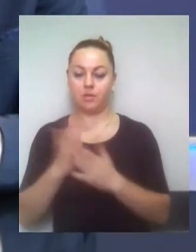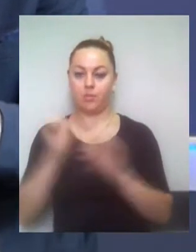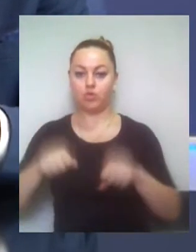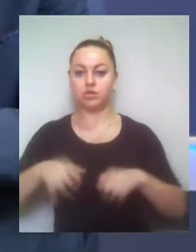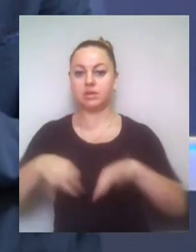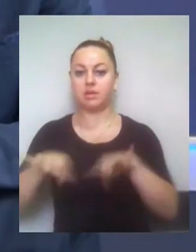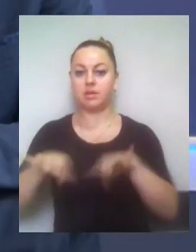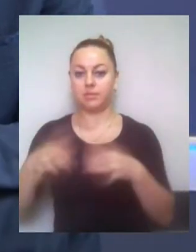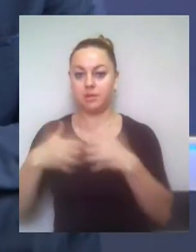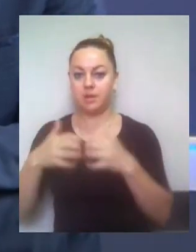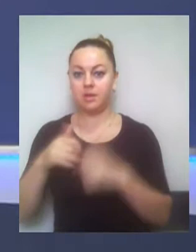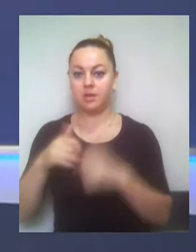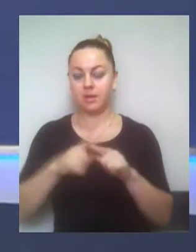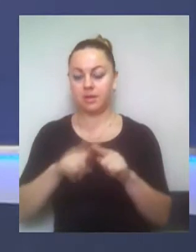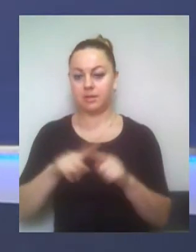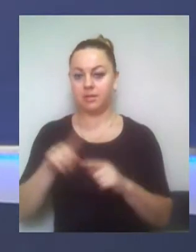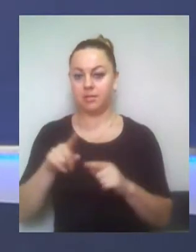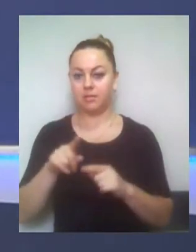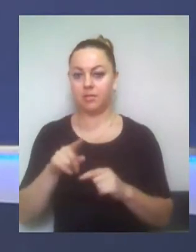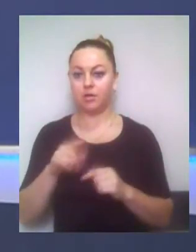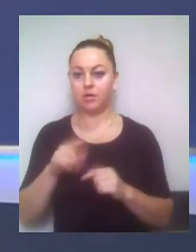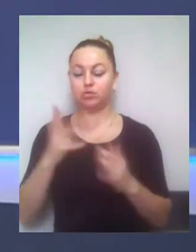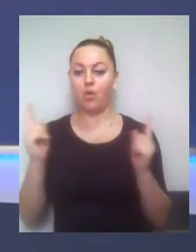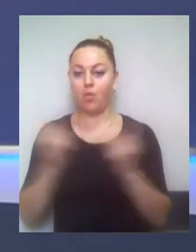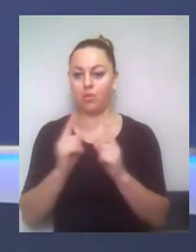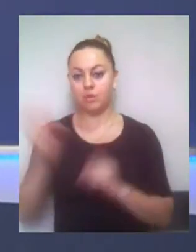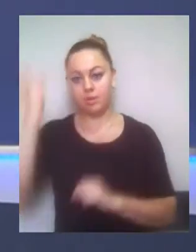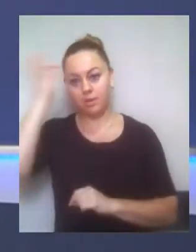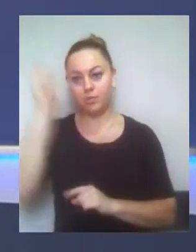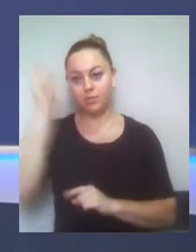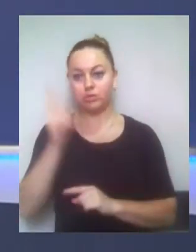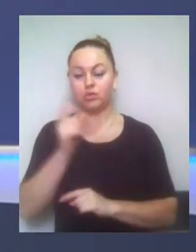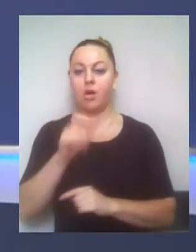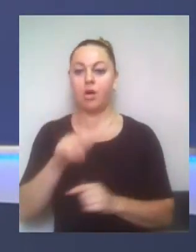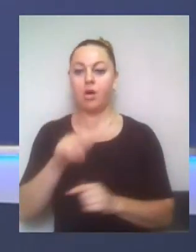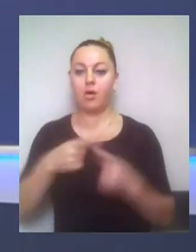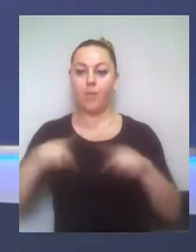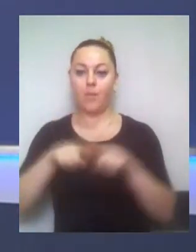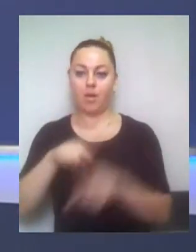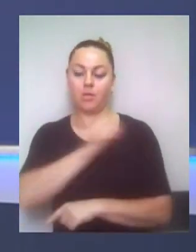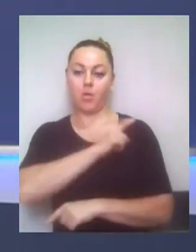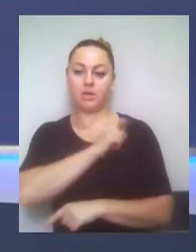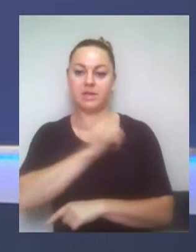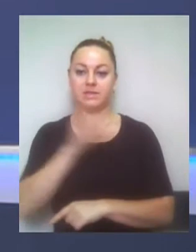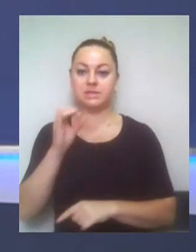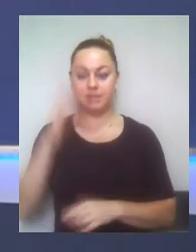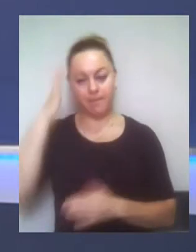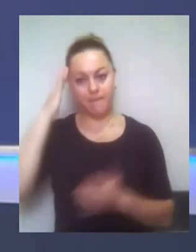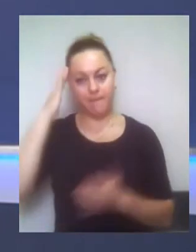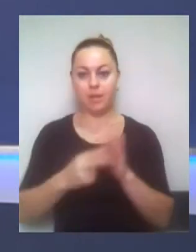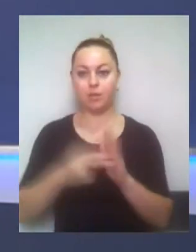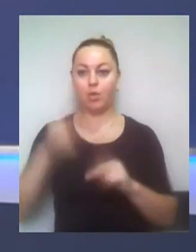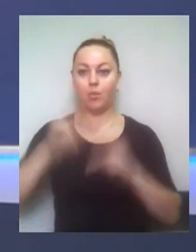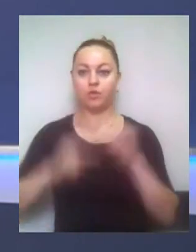друкарні Фесенка. Якщо коротко, нагадаємо, що компанія «Одеса-Сіті» планує побудувати на місці колишньої друкарні Фесенка